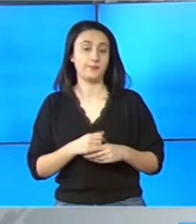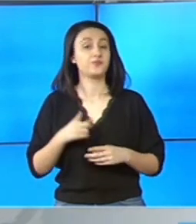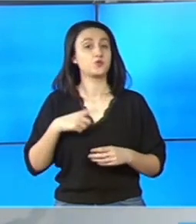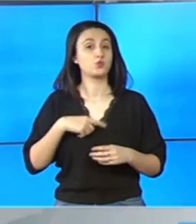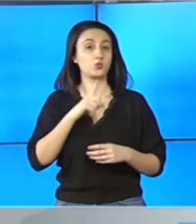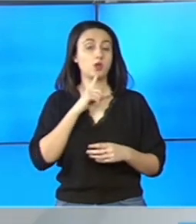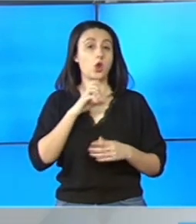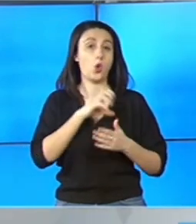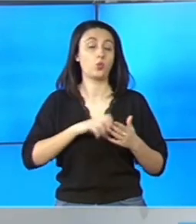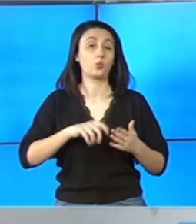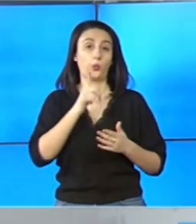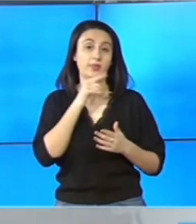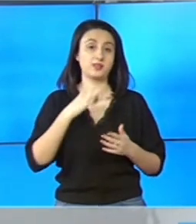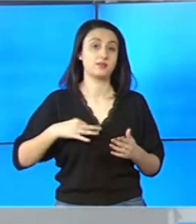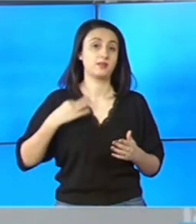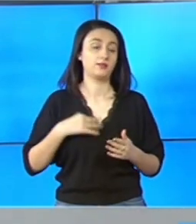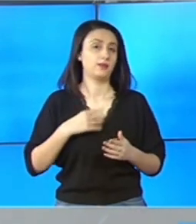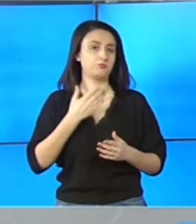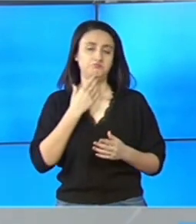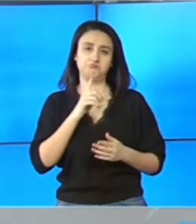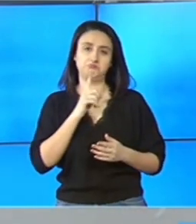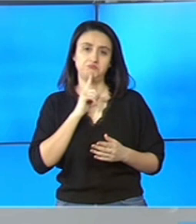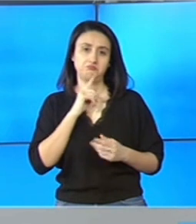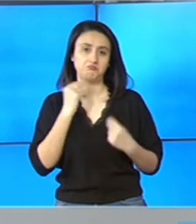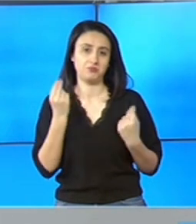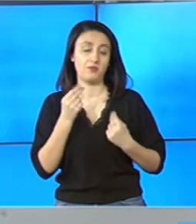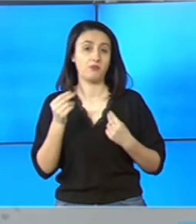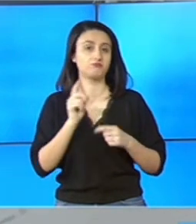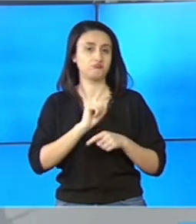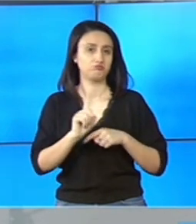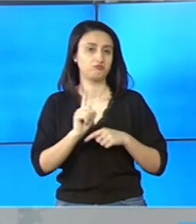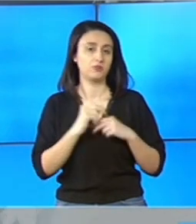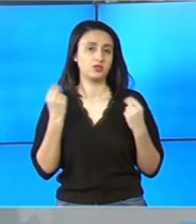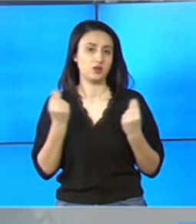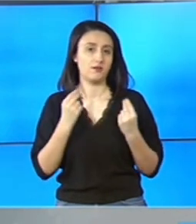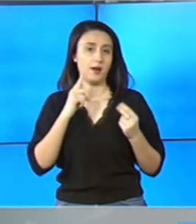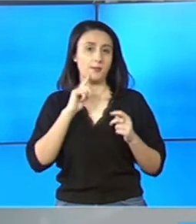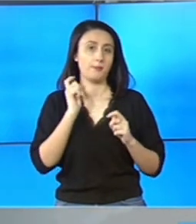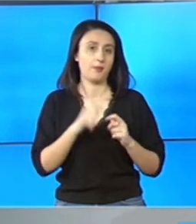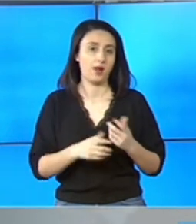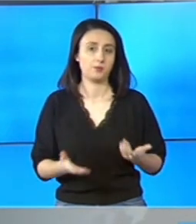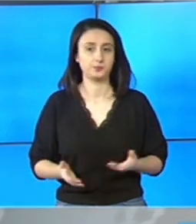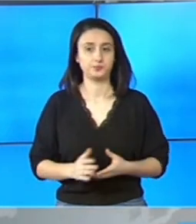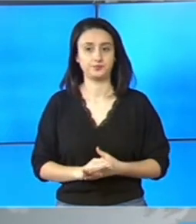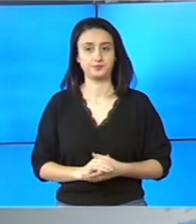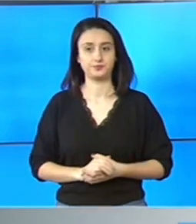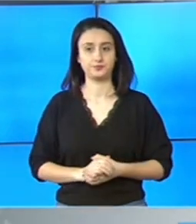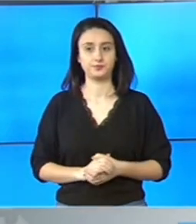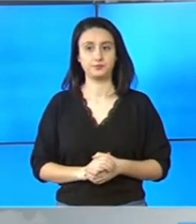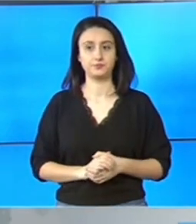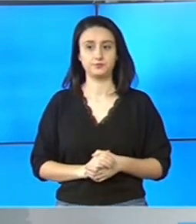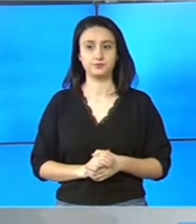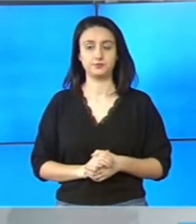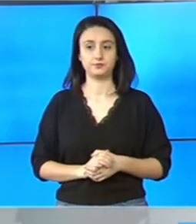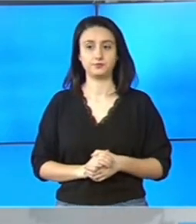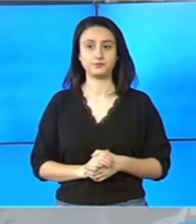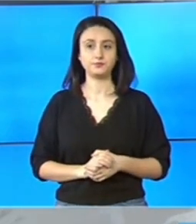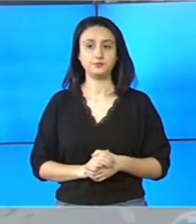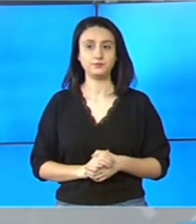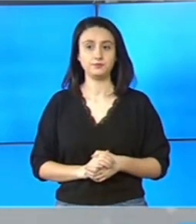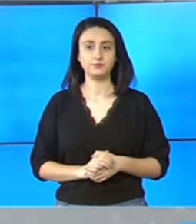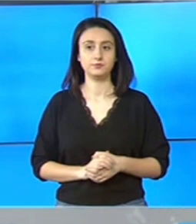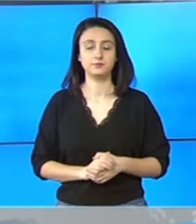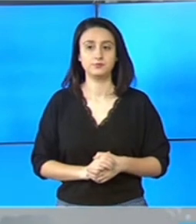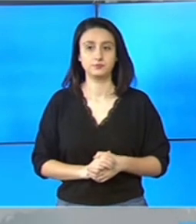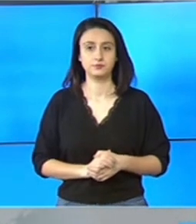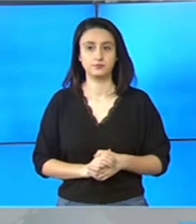locuri în sănătate, în care să nu fie cel puțin câteva componente care să fie de natură a